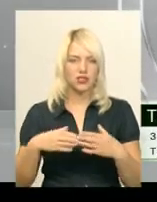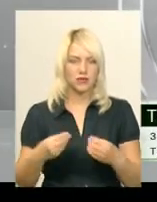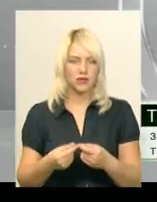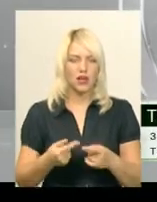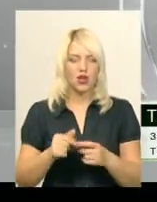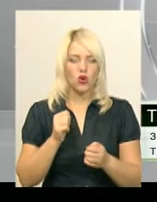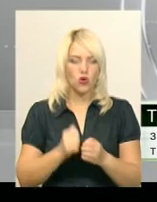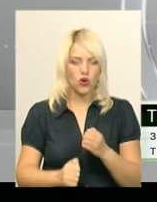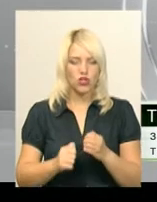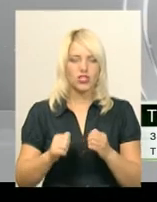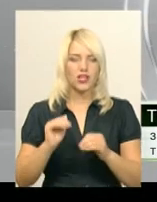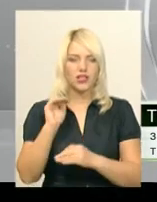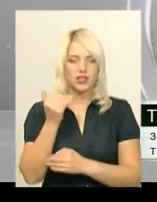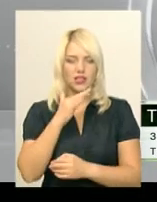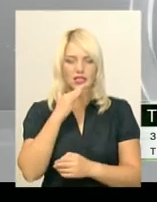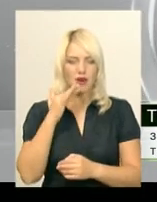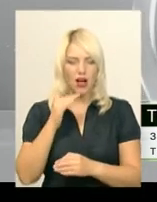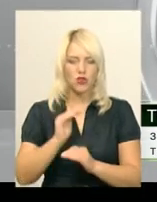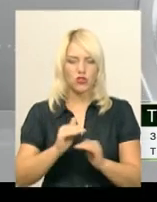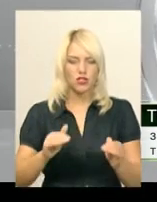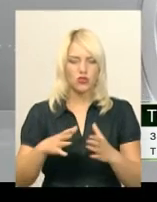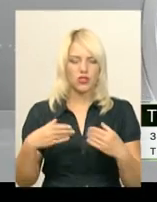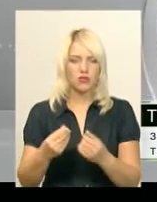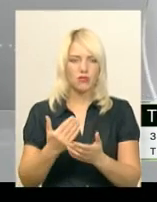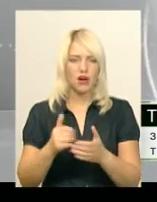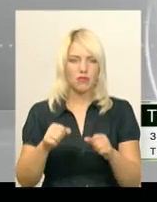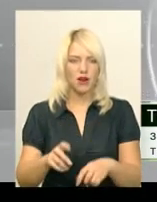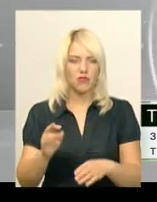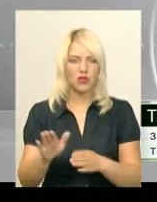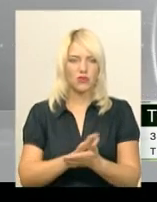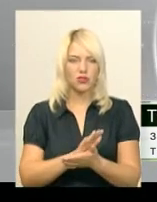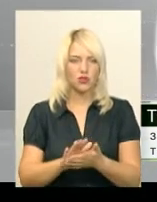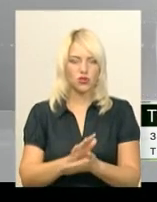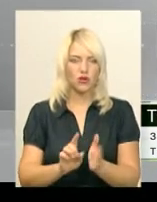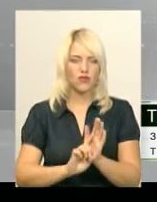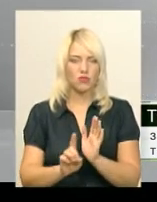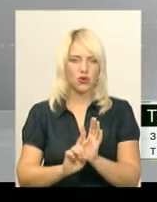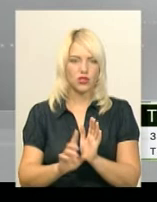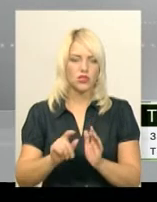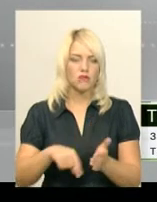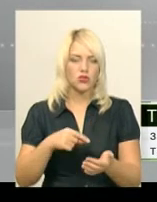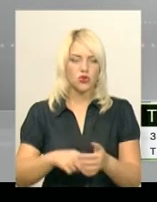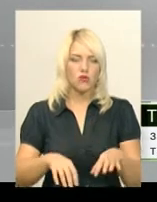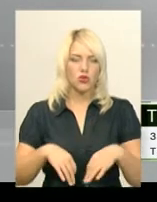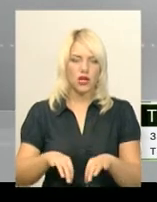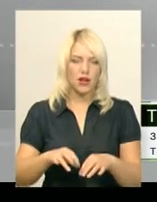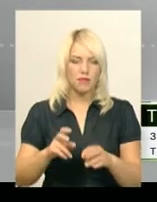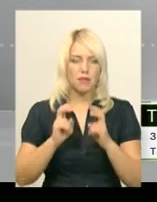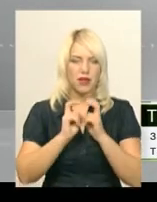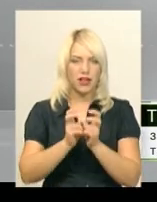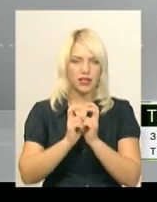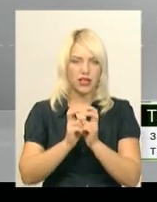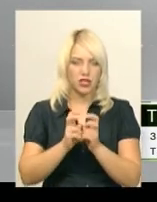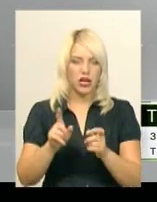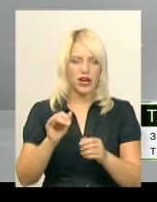кожна дитина з багатодітної сім'ї має право на безкоштовний проїзд. В міському транспорті, при міських електричках,